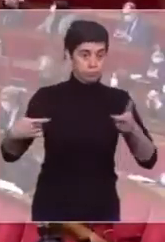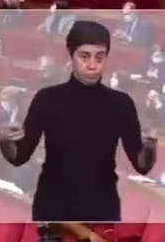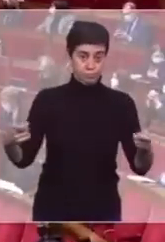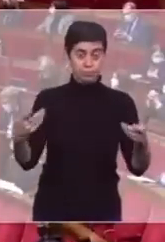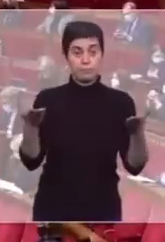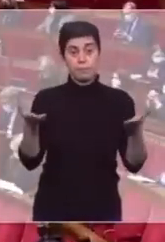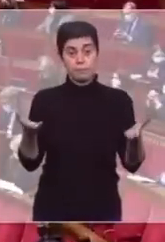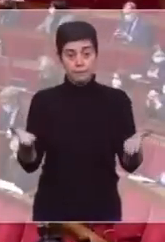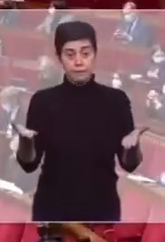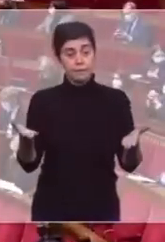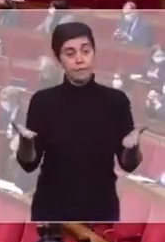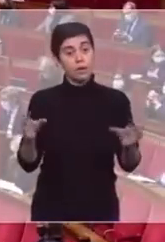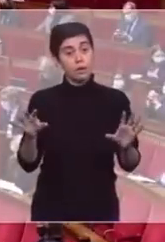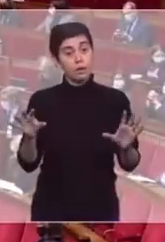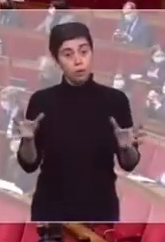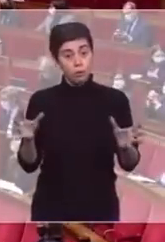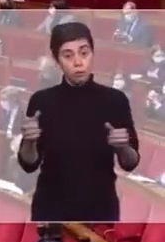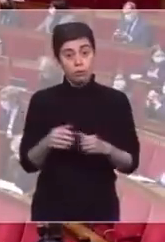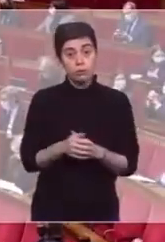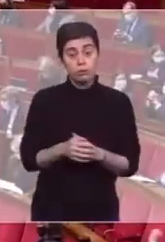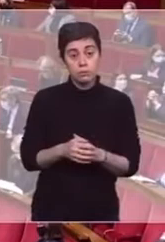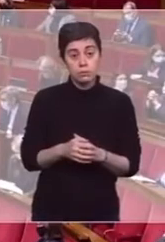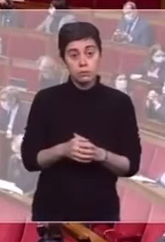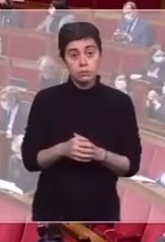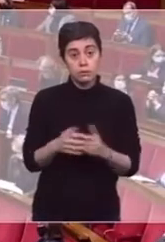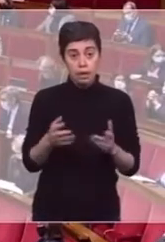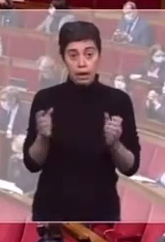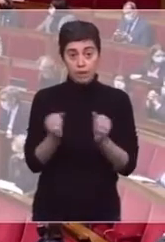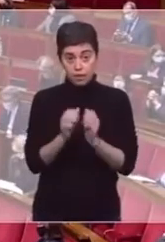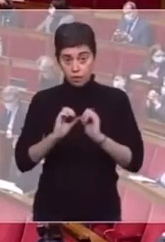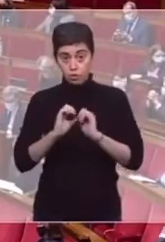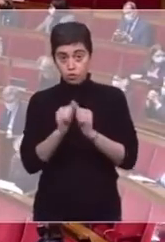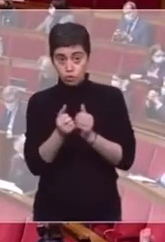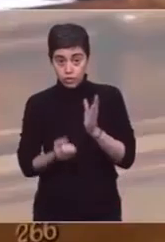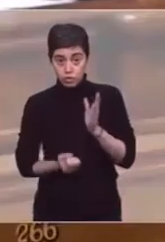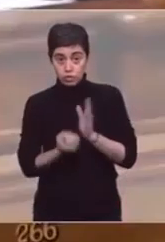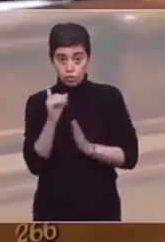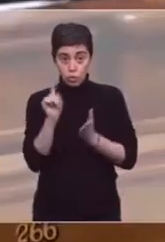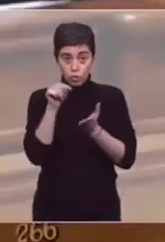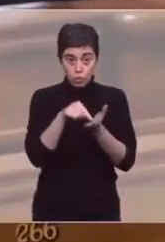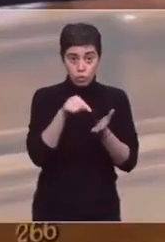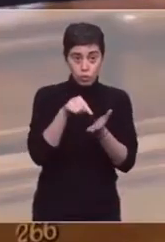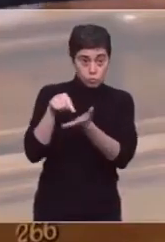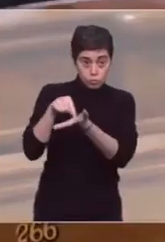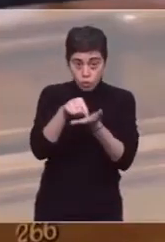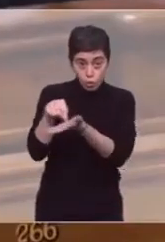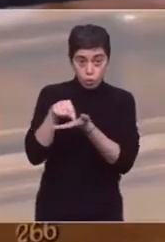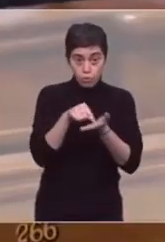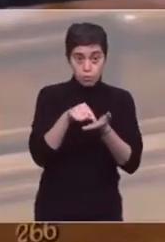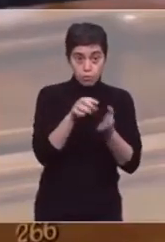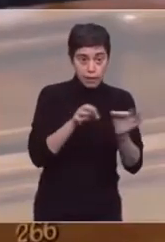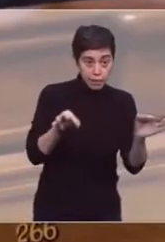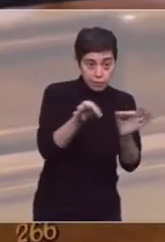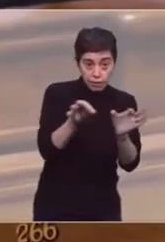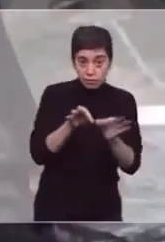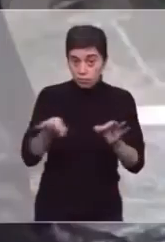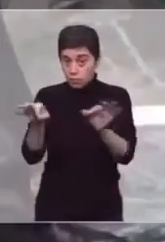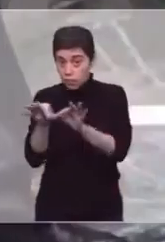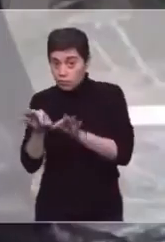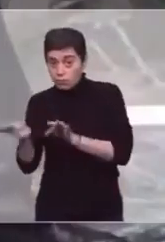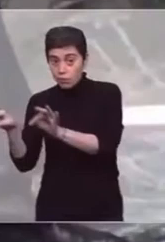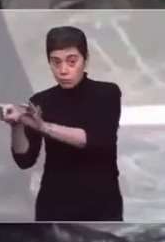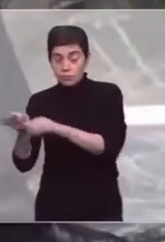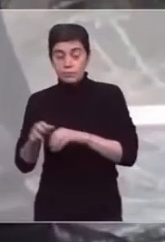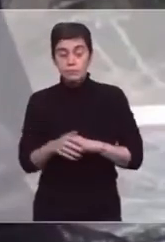au niveau des nouveaux périmètres. Pour répondre très concrètement à votre question, il n'y aura